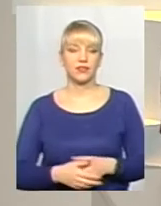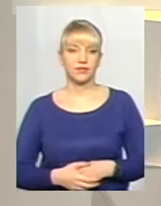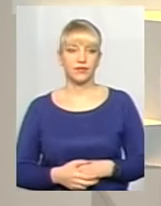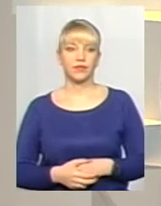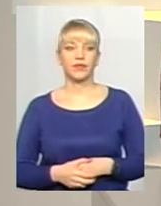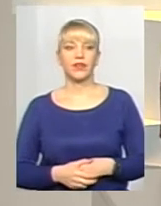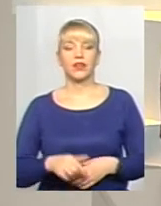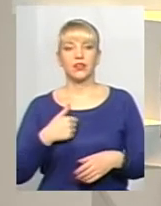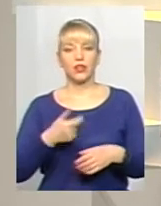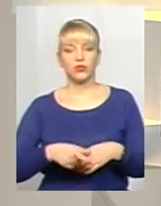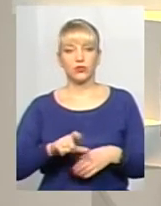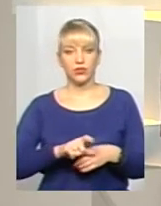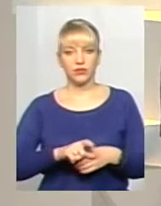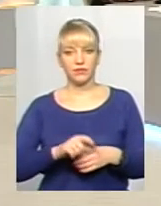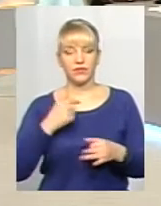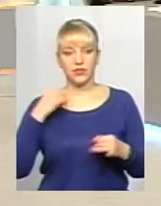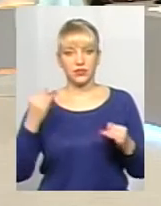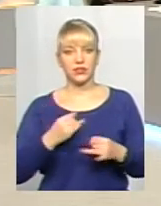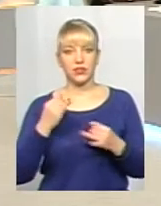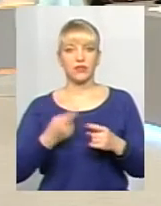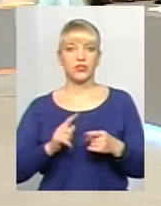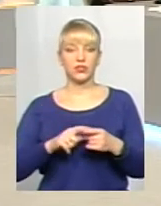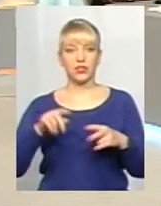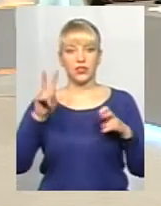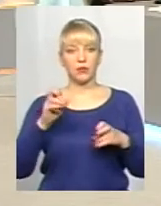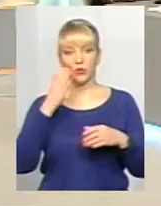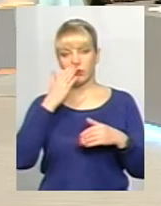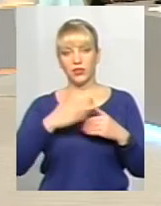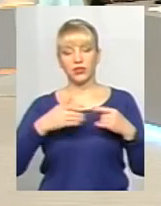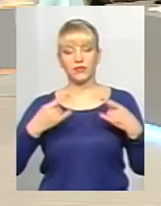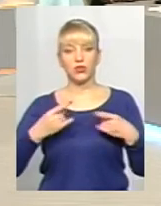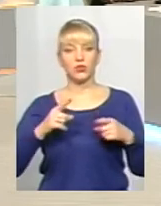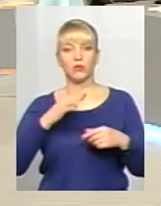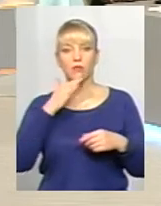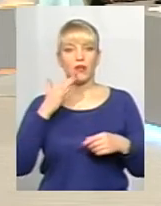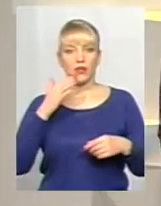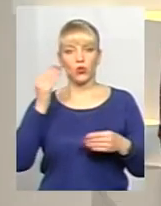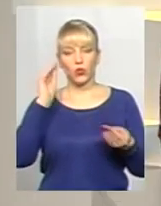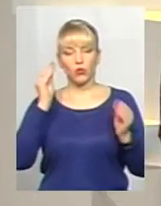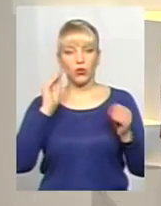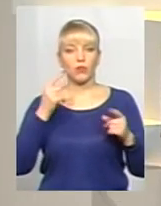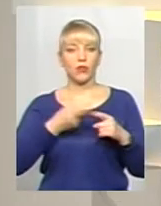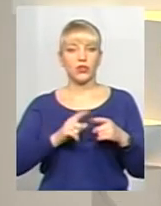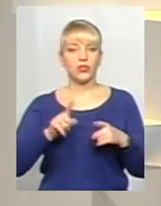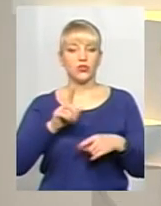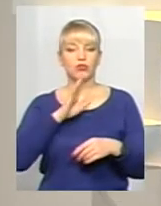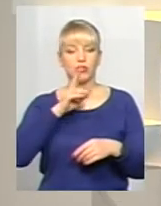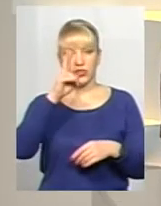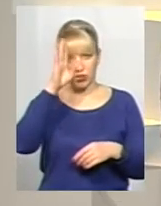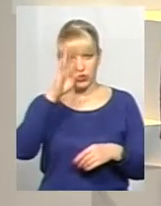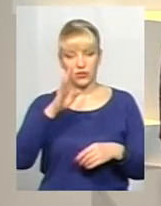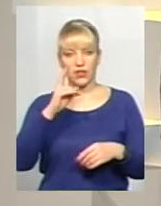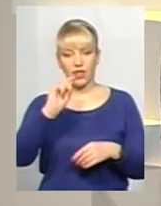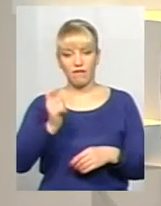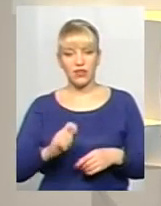Я дуже цікавилася цією темою перед ефіром і чула багато думок про те, що жінка і чоловік на